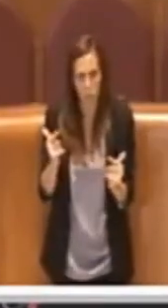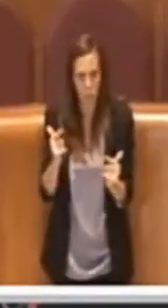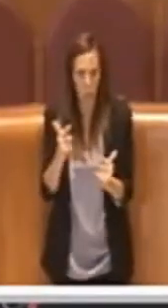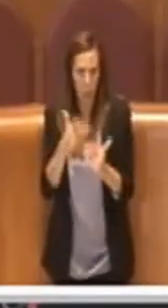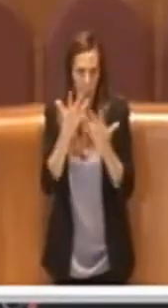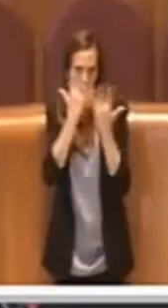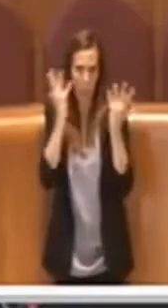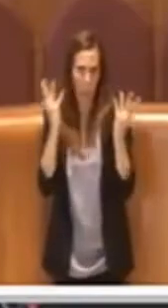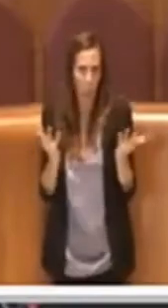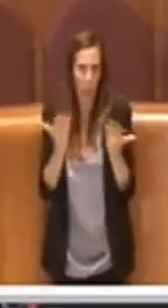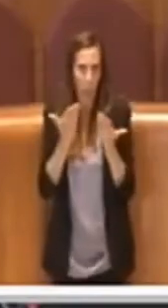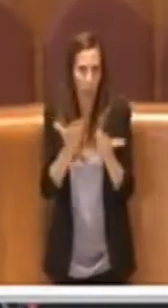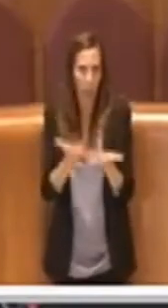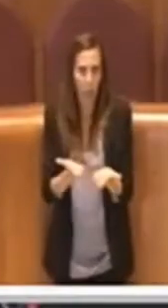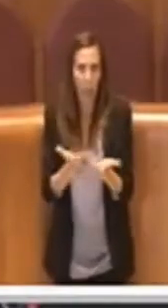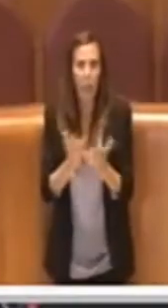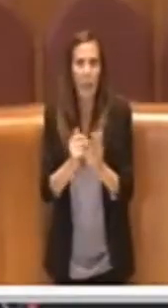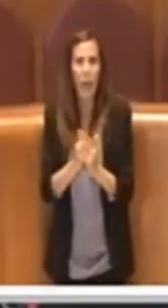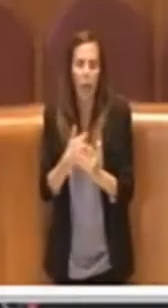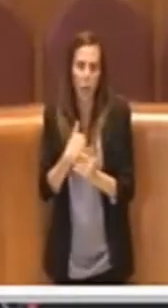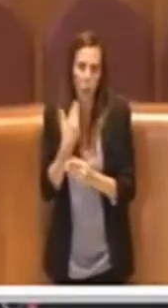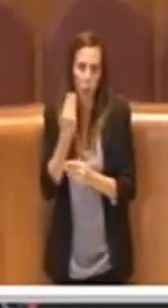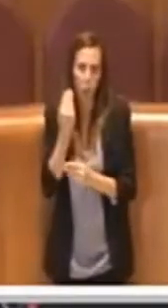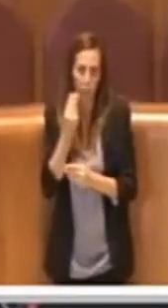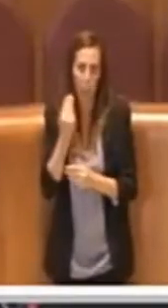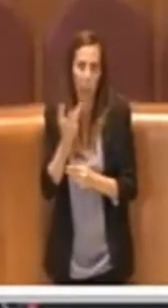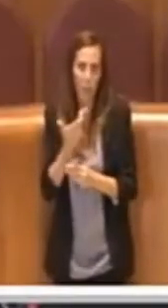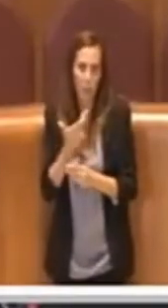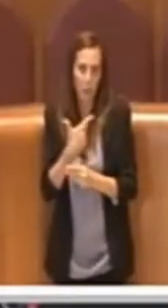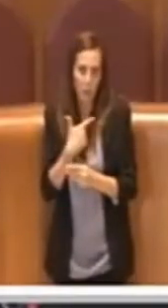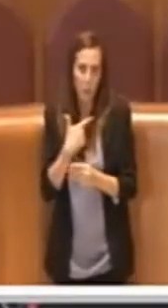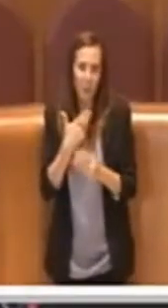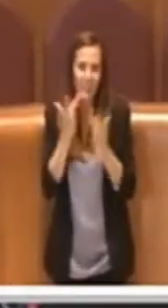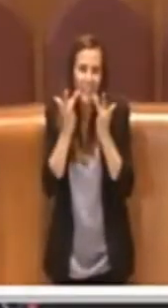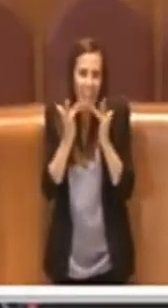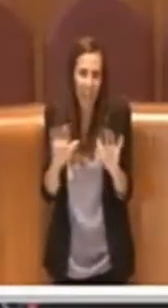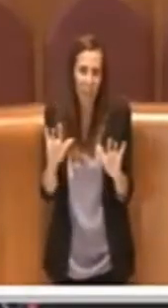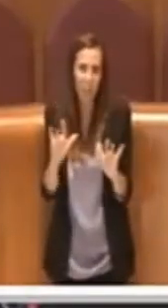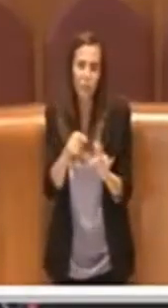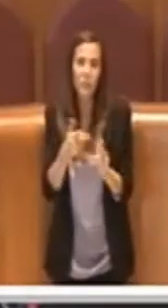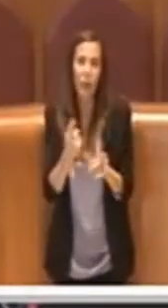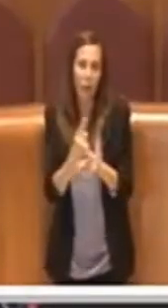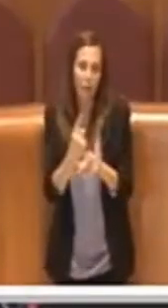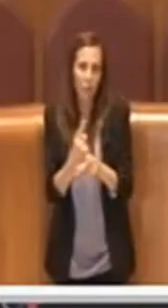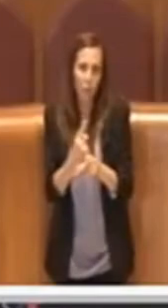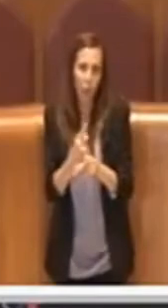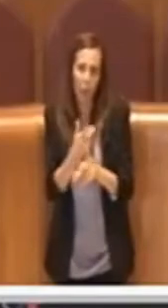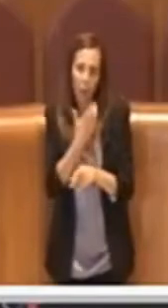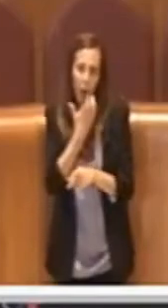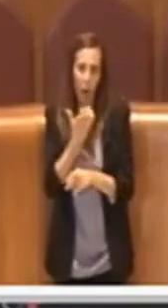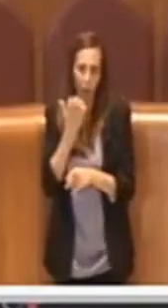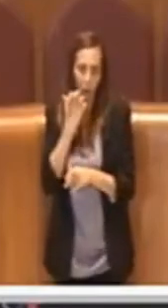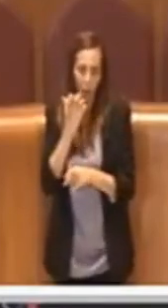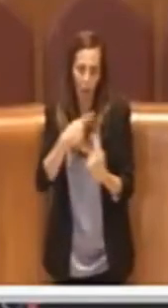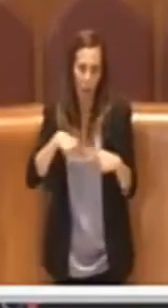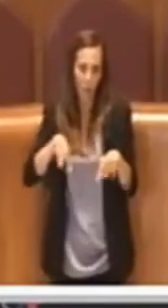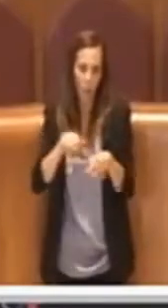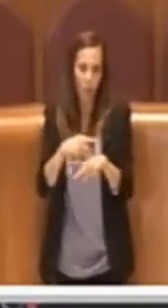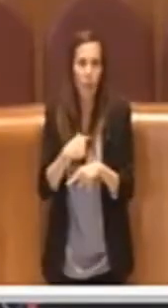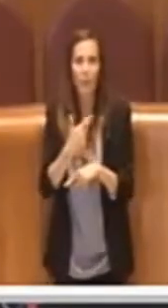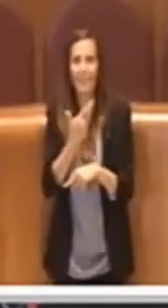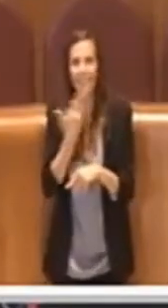se ne possa apprezzare la semplicità senza richiamare chissà